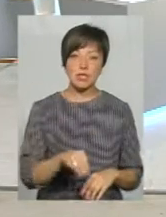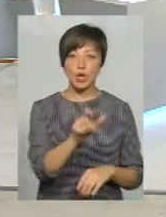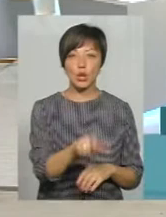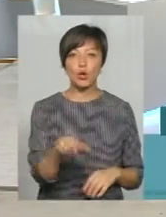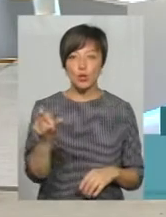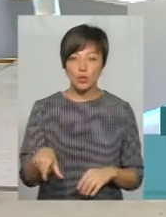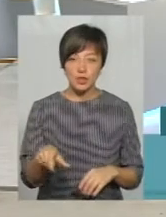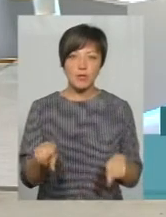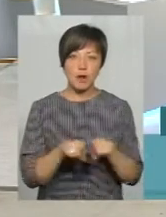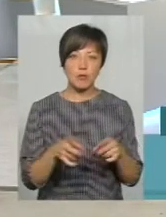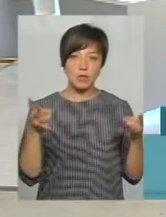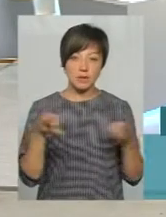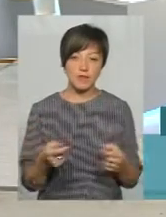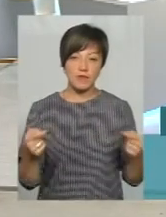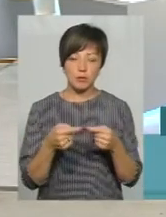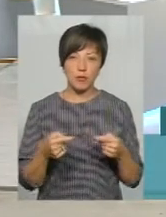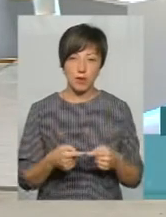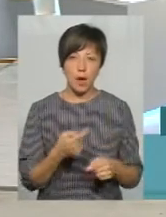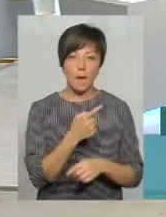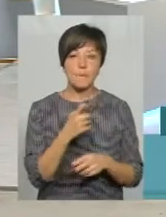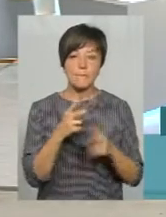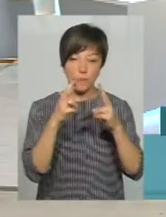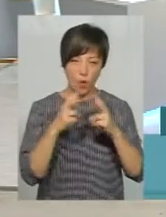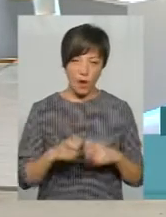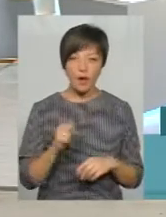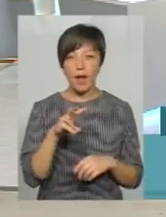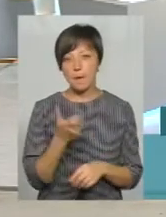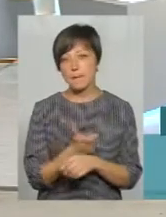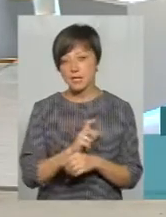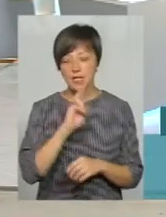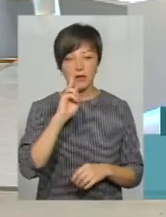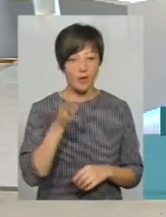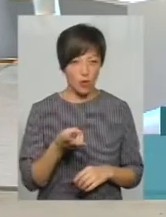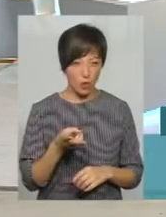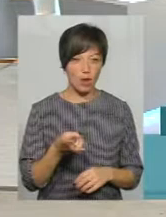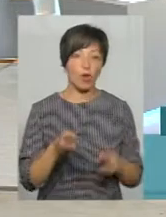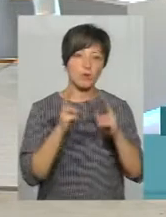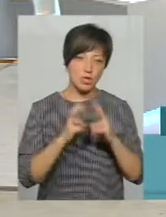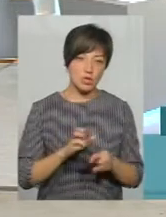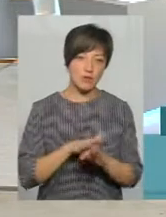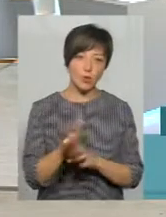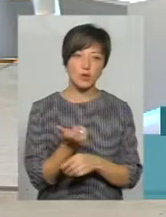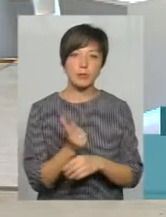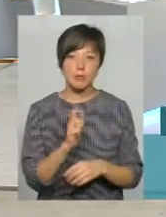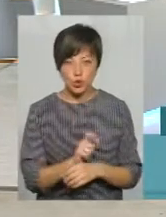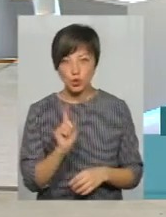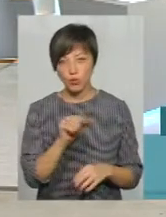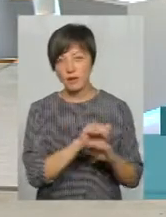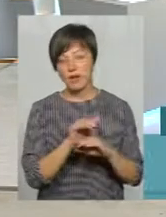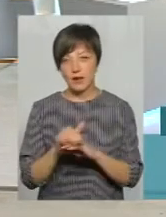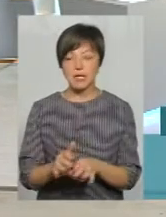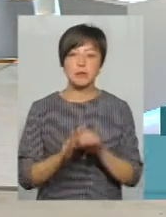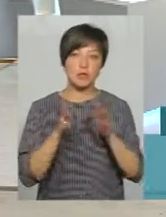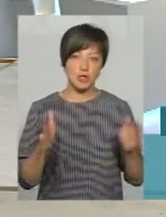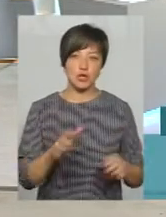проходять так, як потрібно, відповідні профогляди. Але в більшості за цих два роки обстежень виконується більше, тому і виявляється